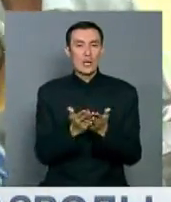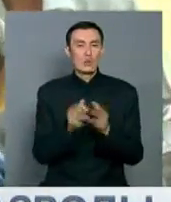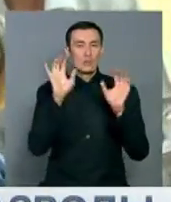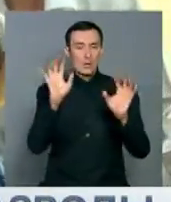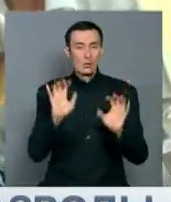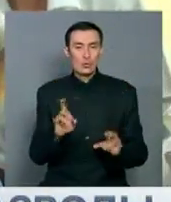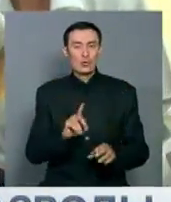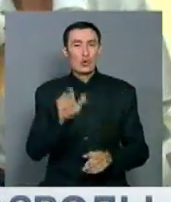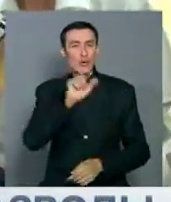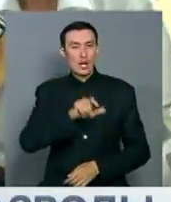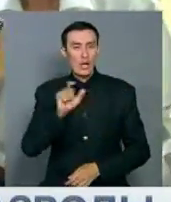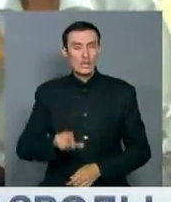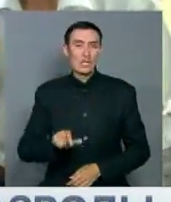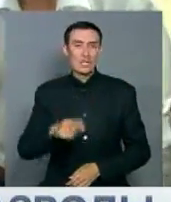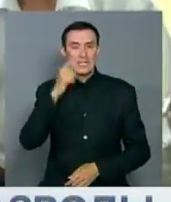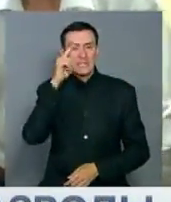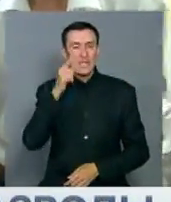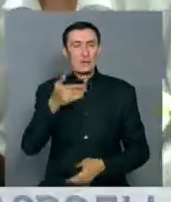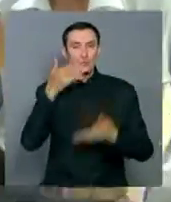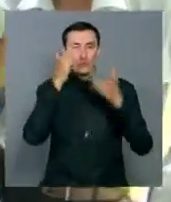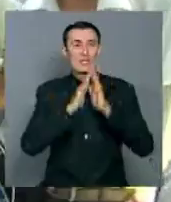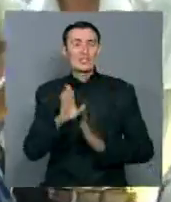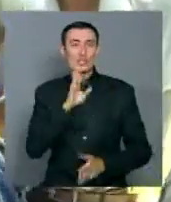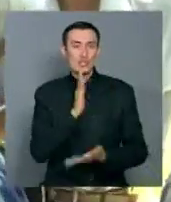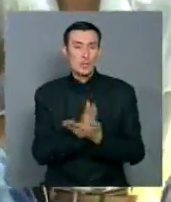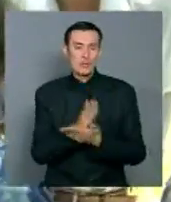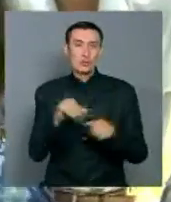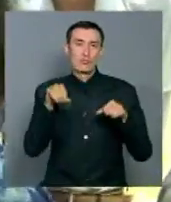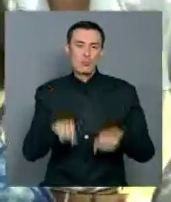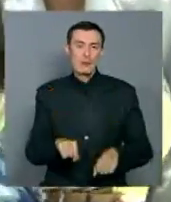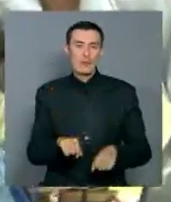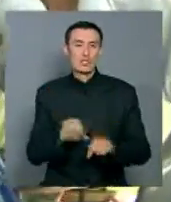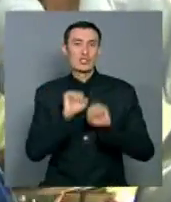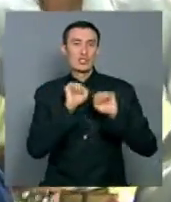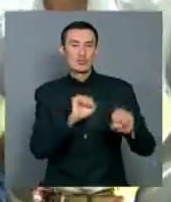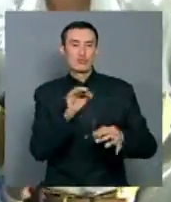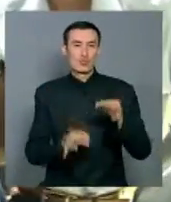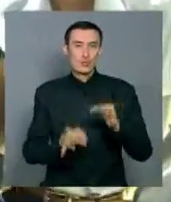будучи гражданами Индии, мусульманские женщины имеют право на судебную защиту.